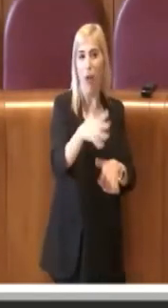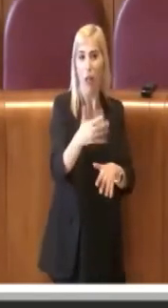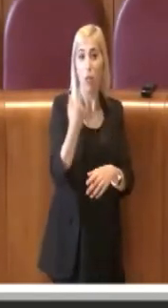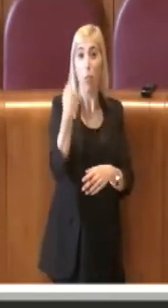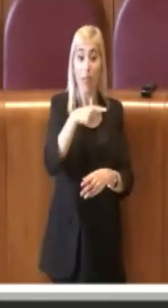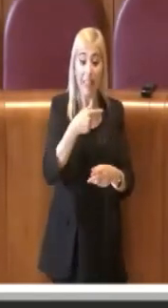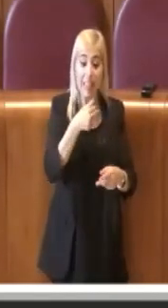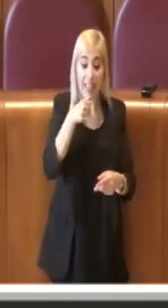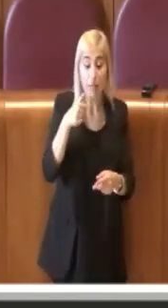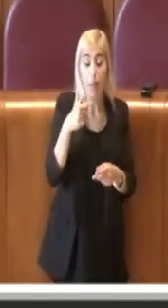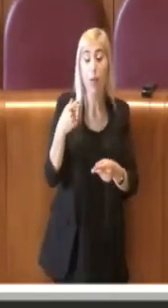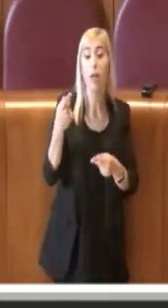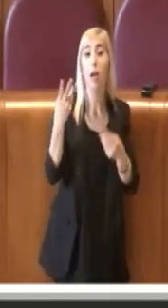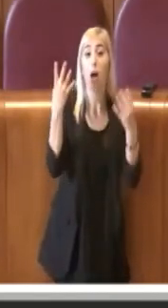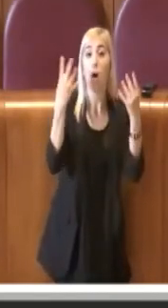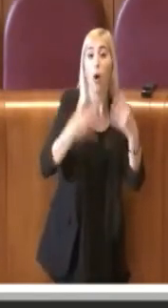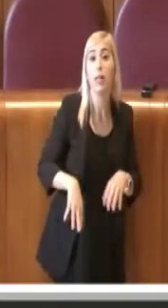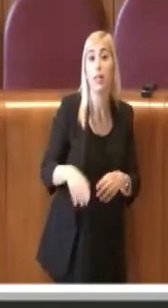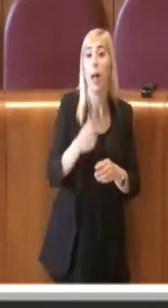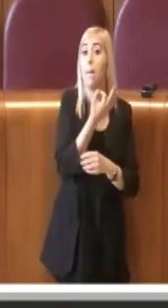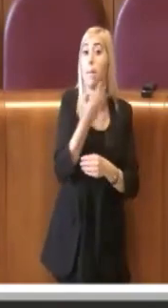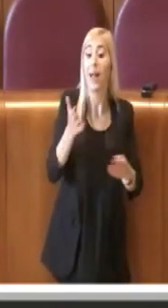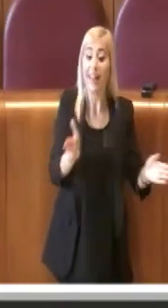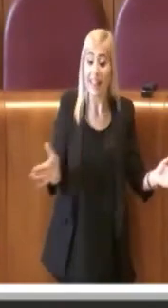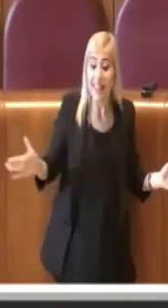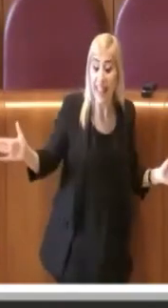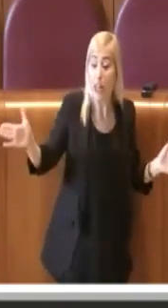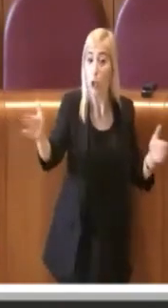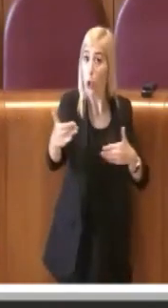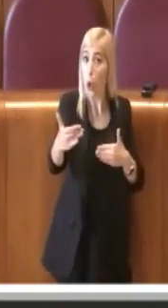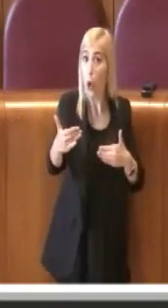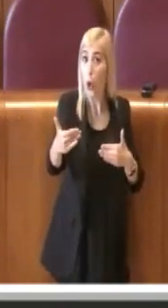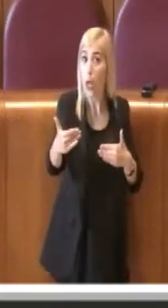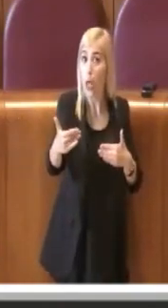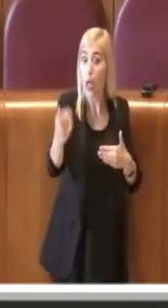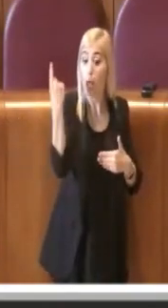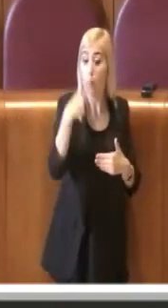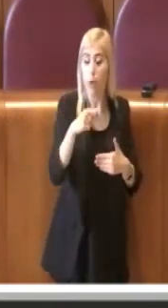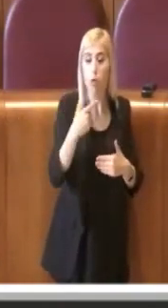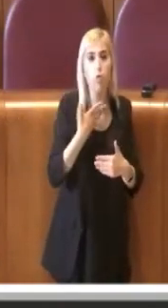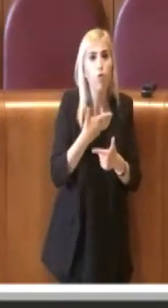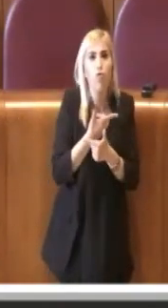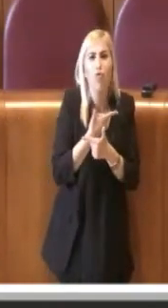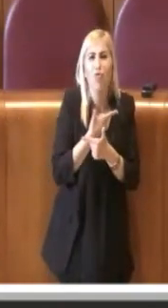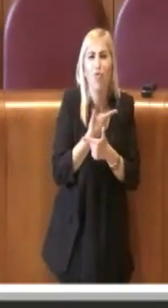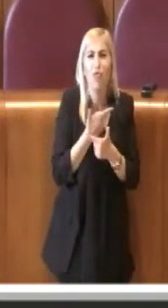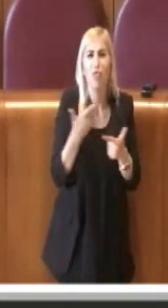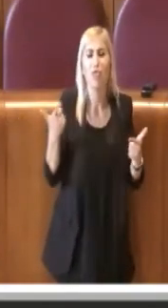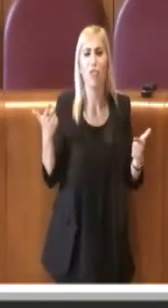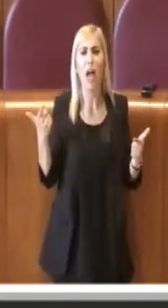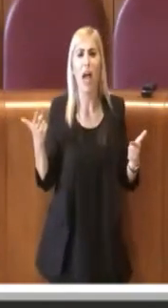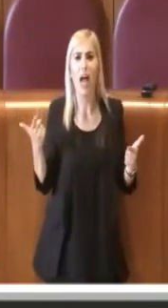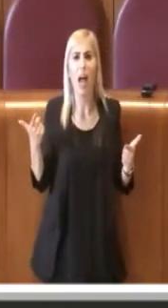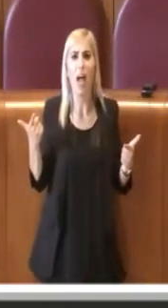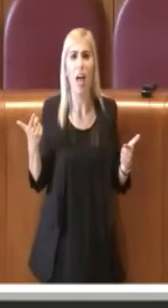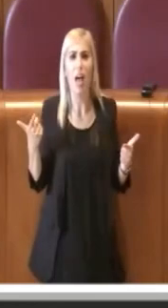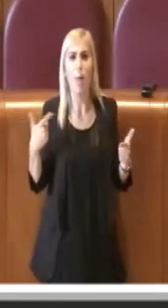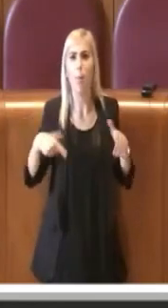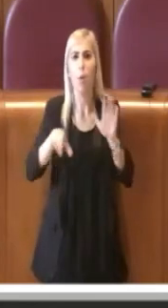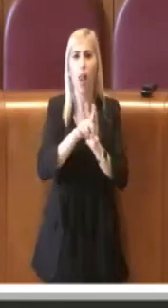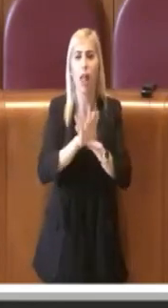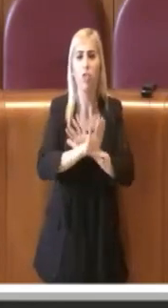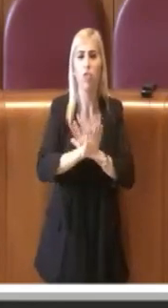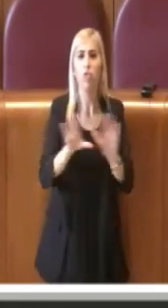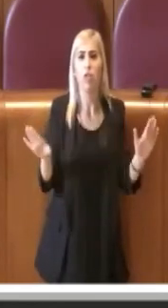ordine in questo settore che non ha alcun tipo, altrimenti non ha alcun tipo di legalità,